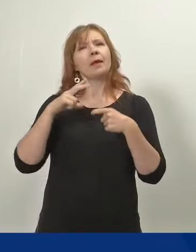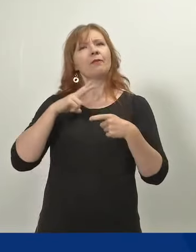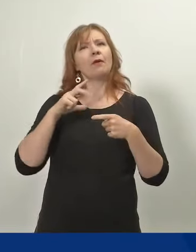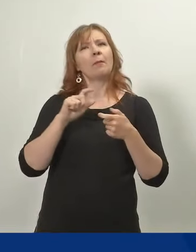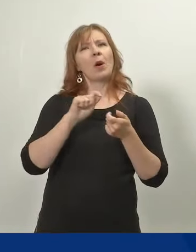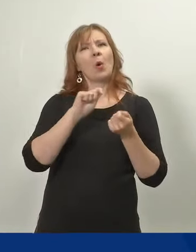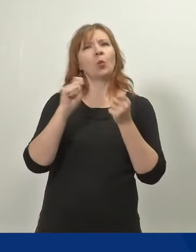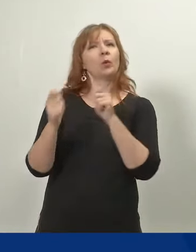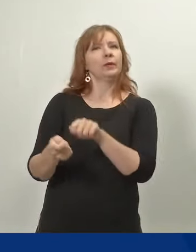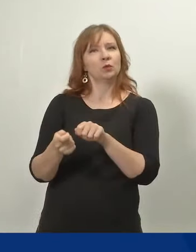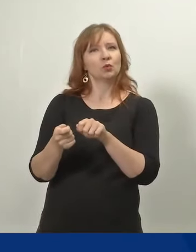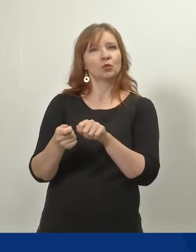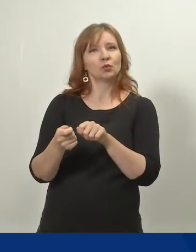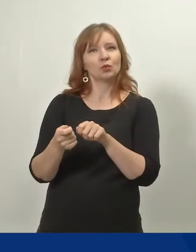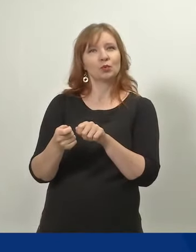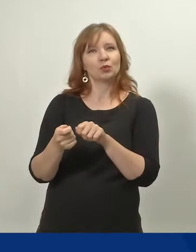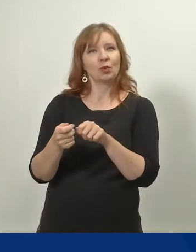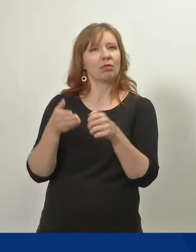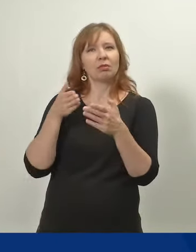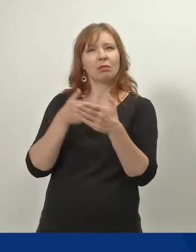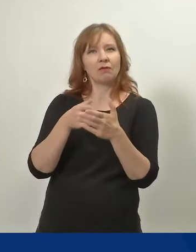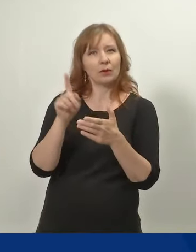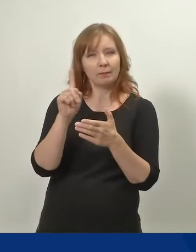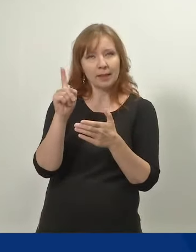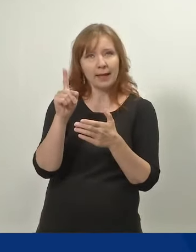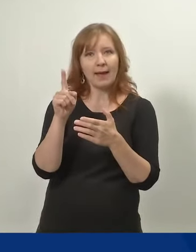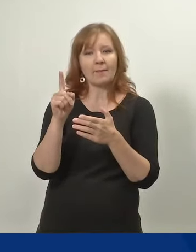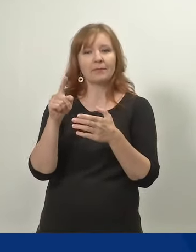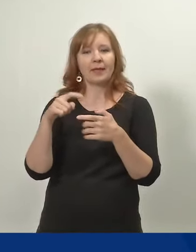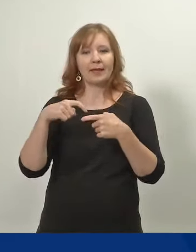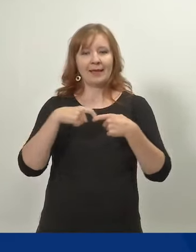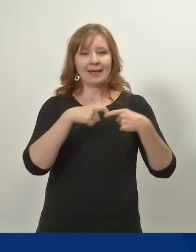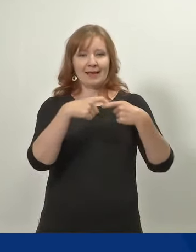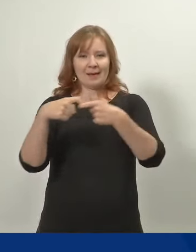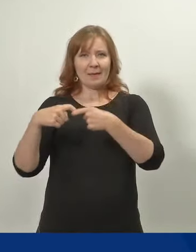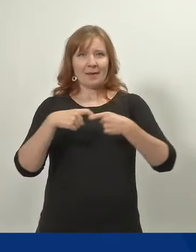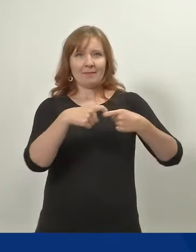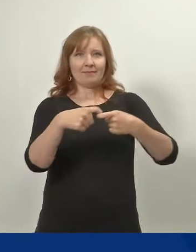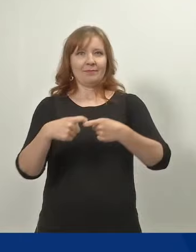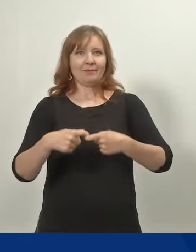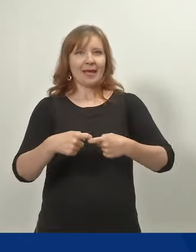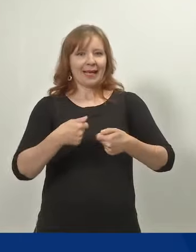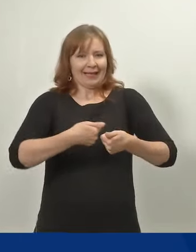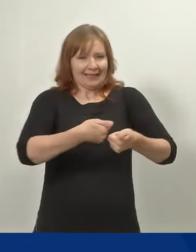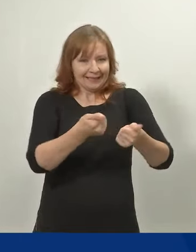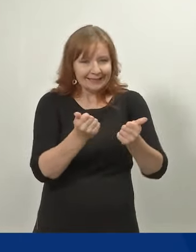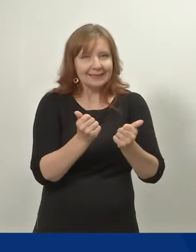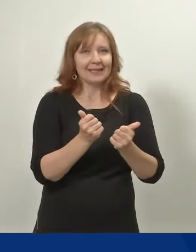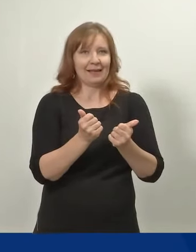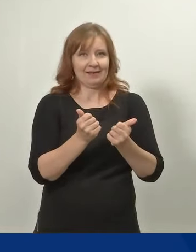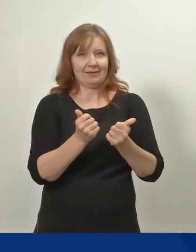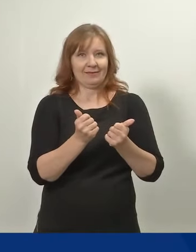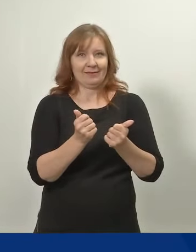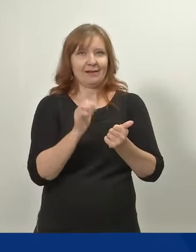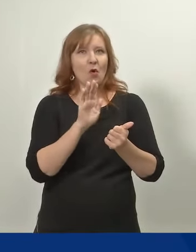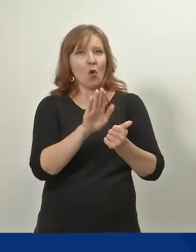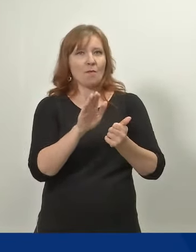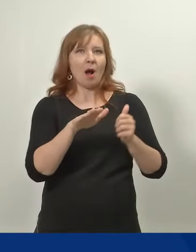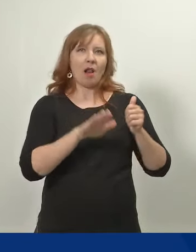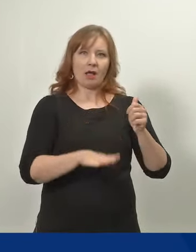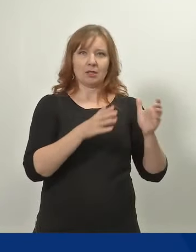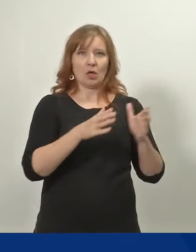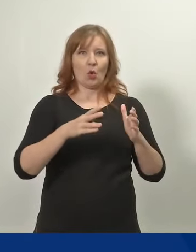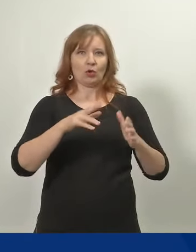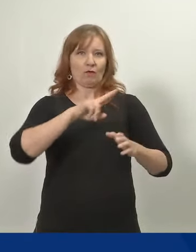tavoitteenahan on edistää perheiden sisäistä lastenhoitovastuun tasaisempaa